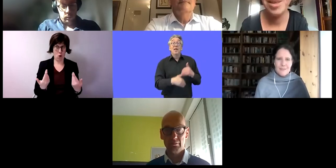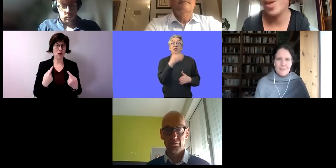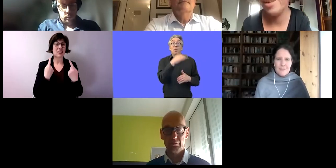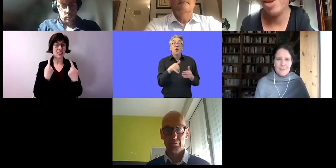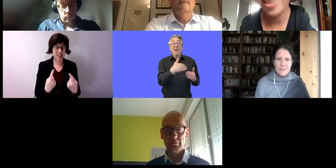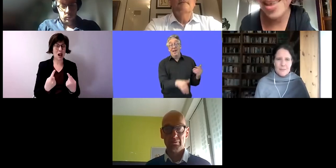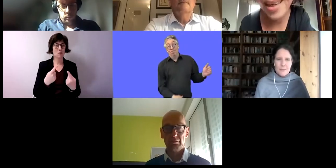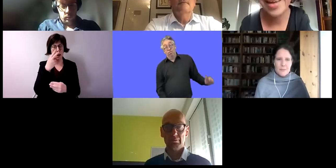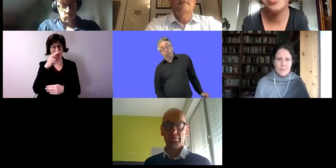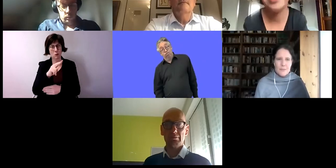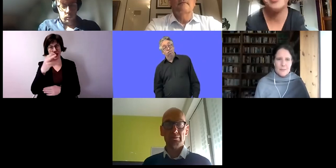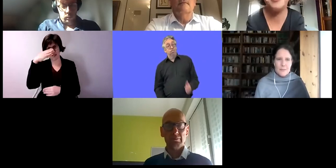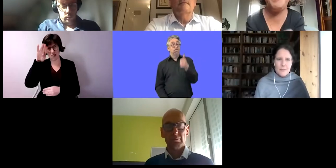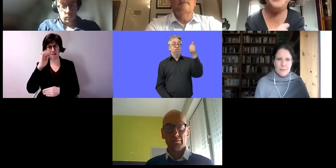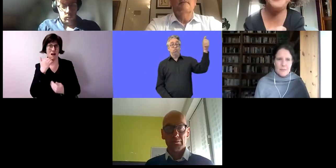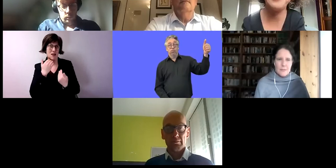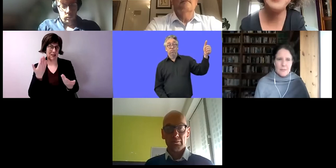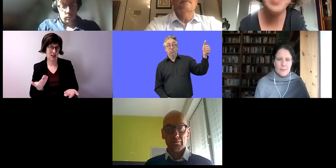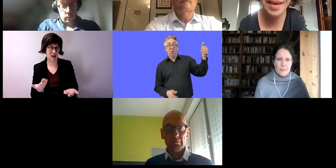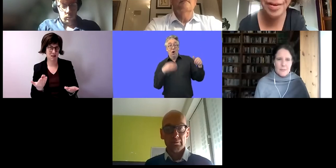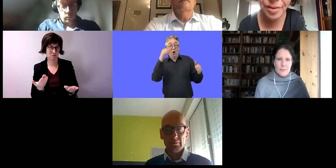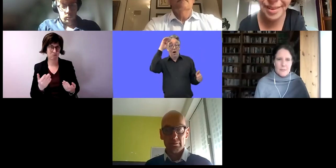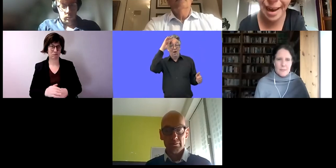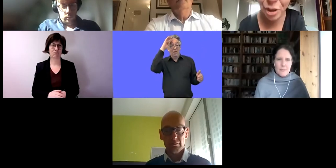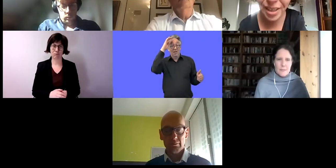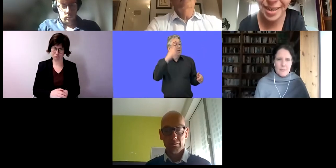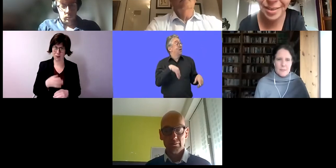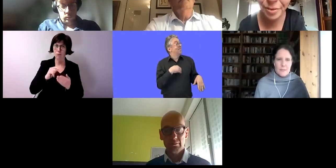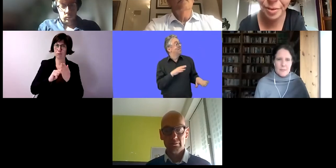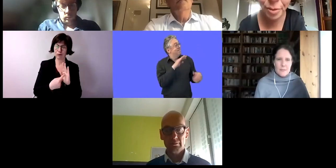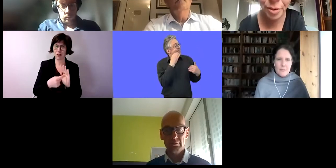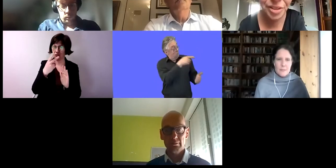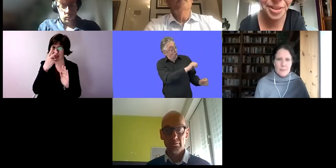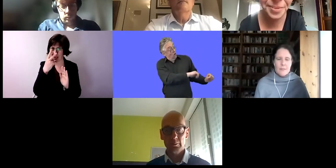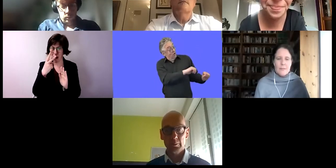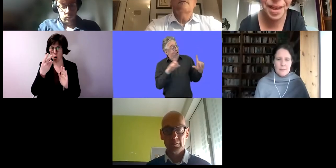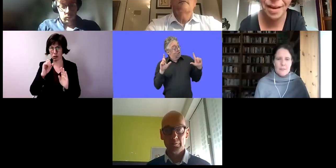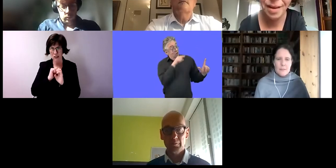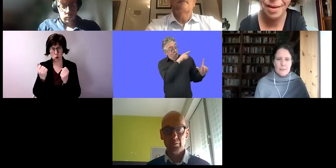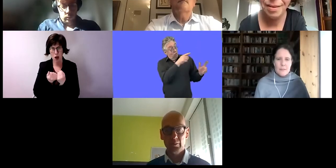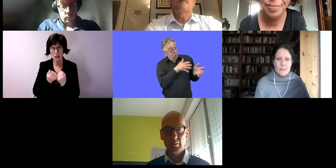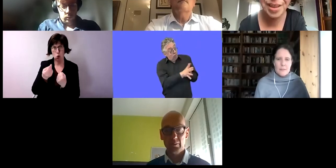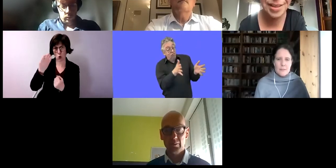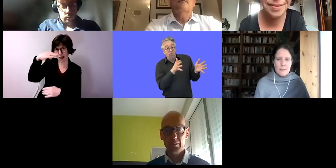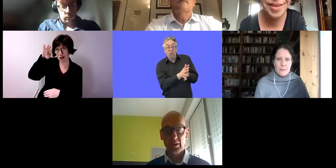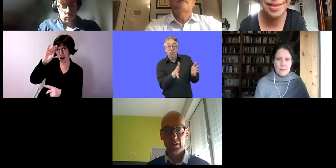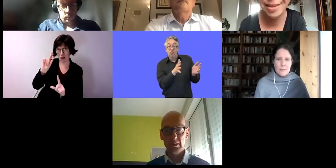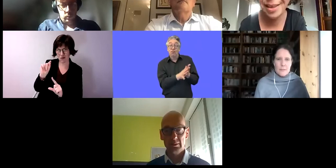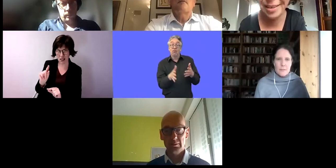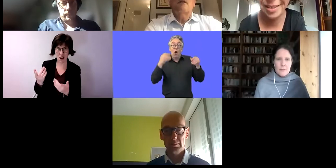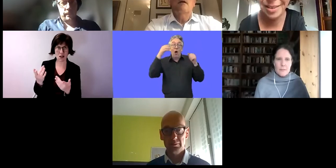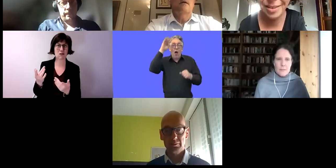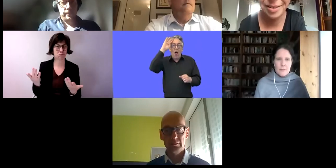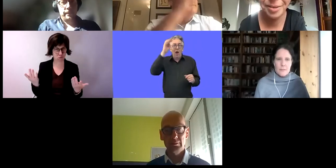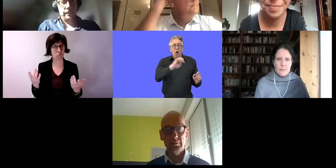Perspektive aus Irland uns darstellen und berichten, wie es in